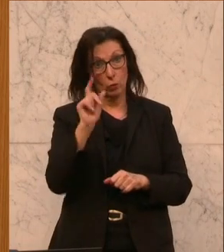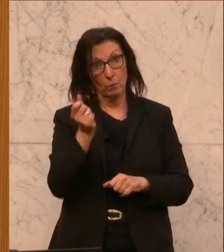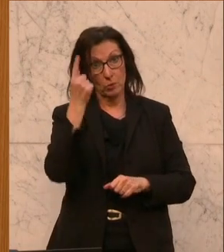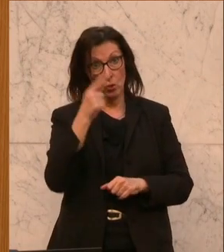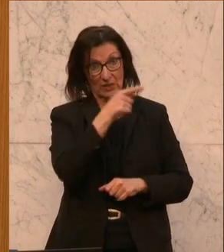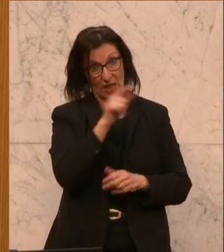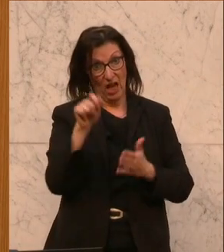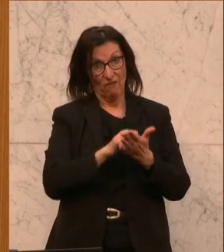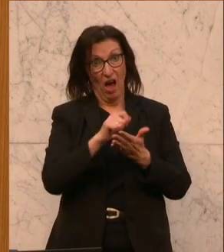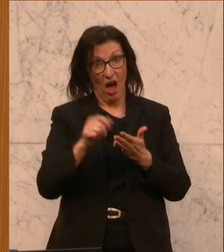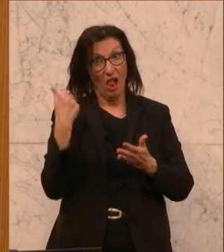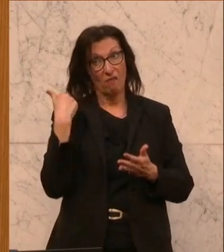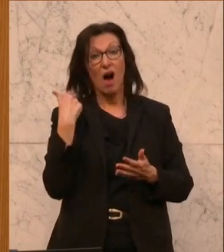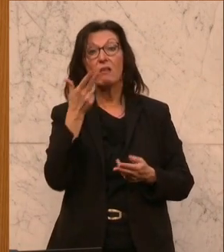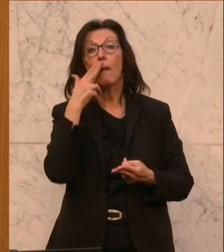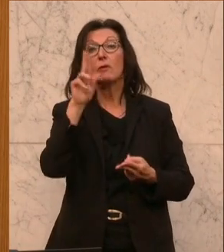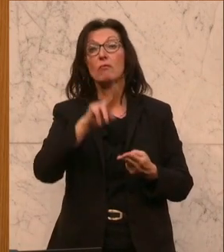Wahlversprechen umsetzen. Vielen Dank.